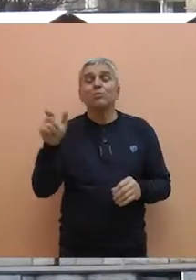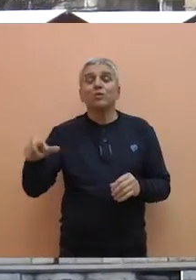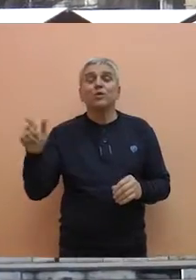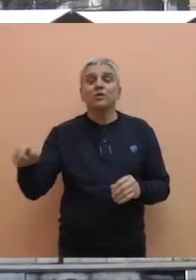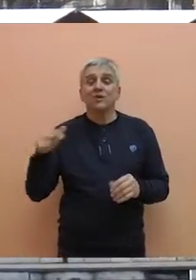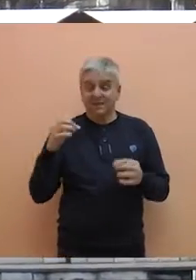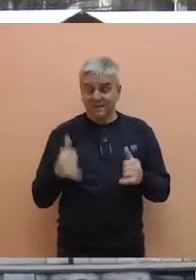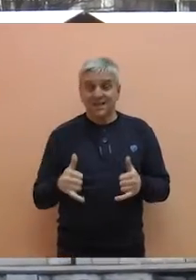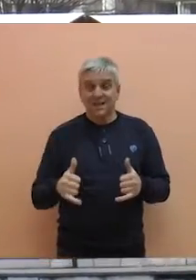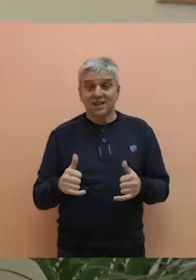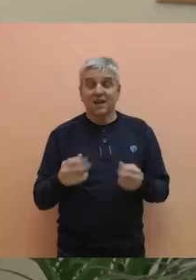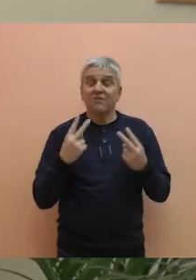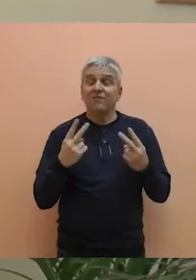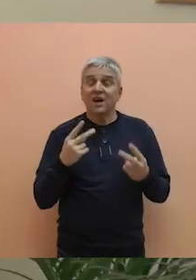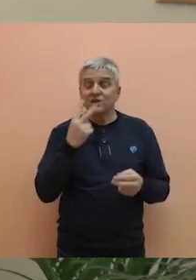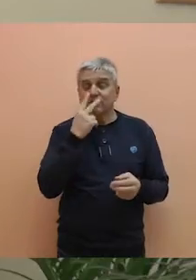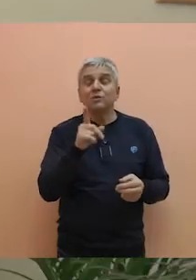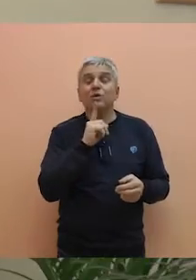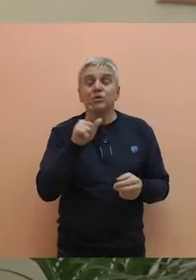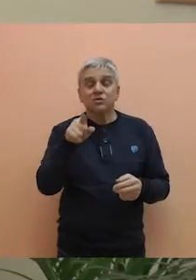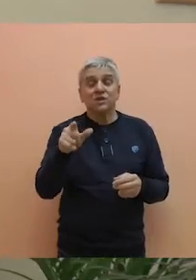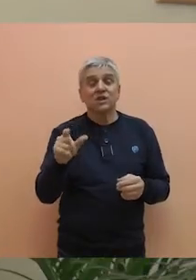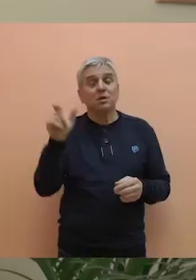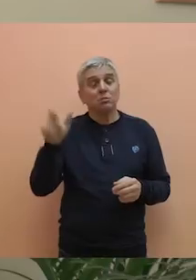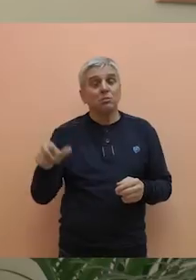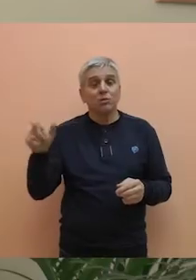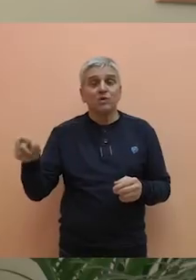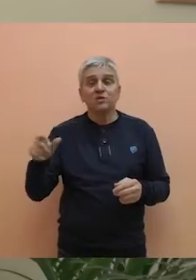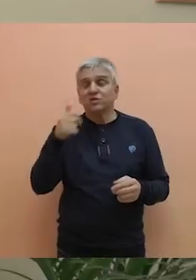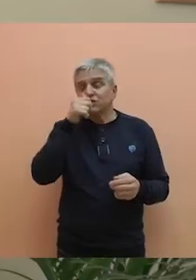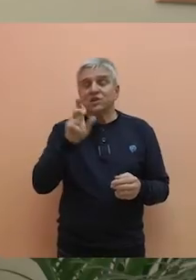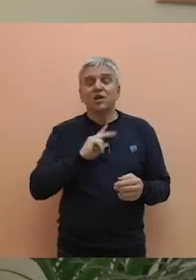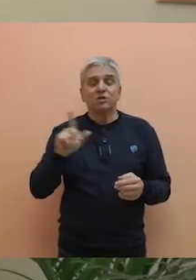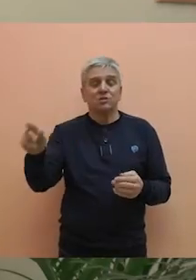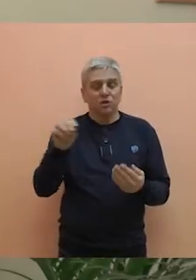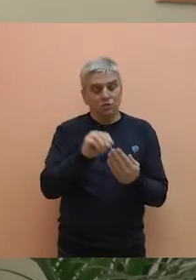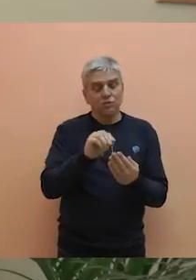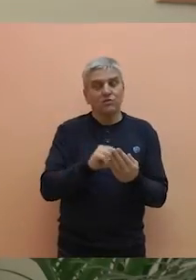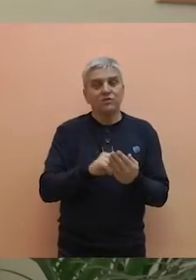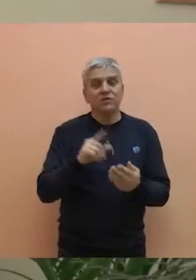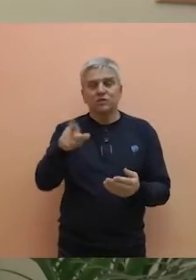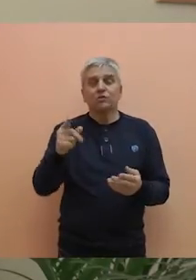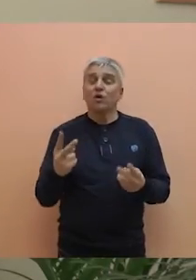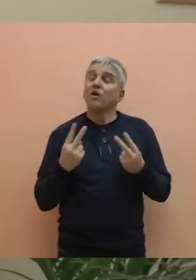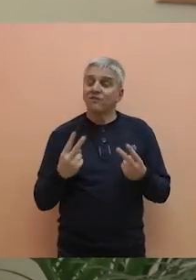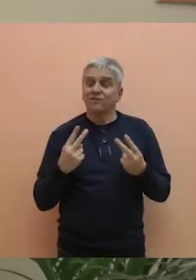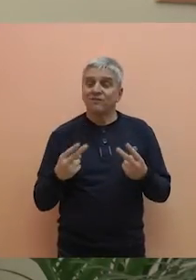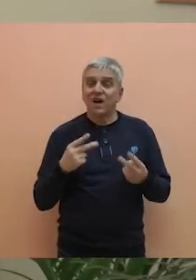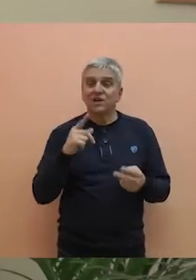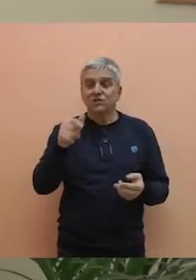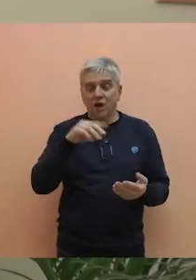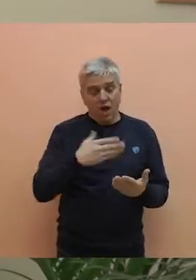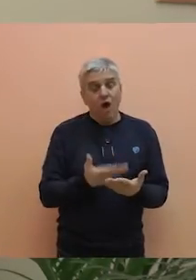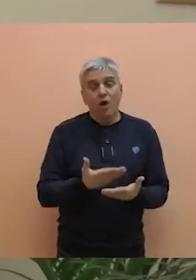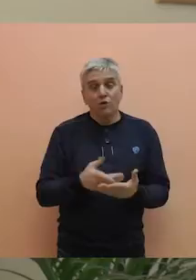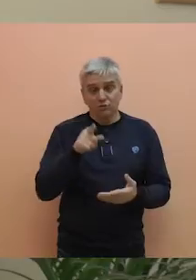i zato nam je bitno ko su ti pojedinci i koji su to kriterijumi koji oni ispunjavaju. Dakle, to je nešto što je neophodno, a na